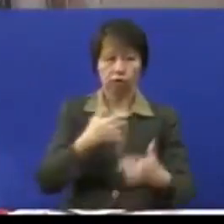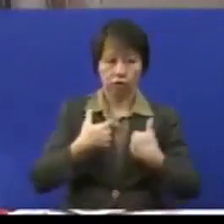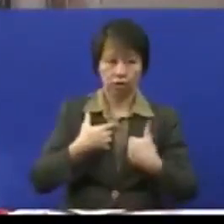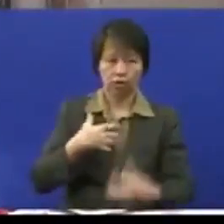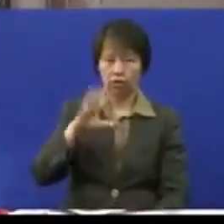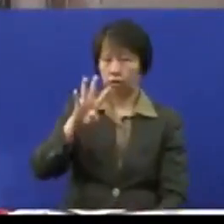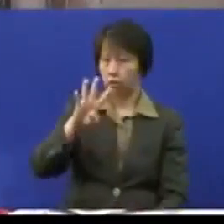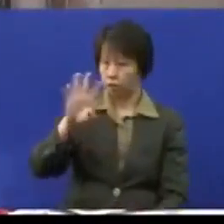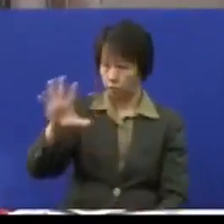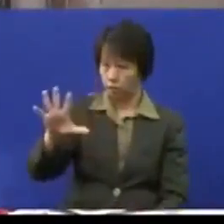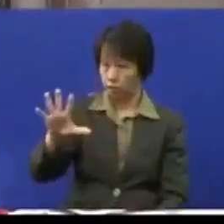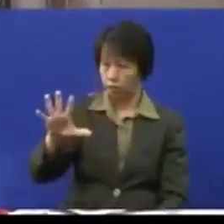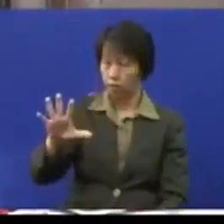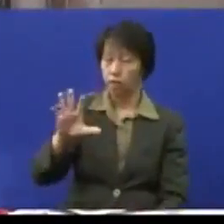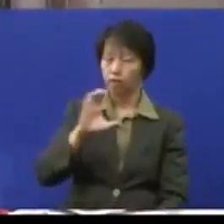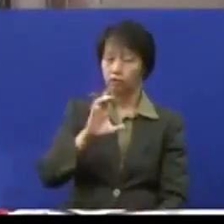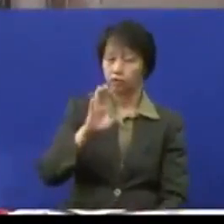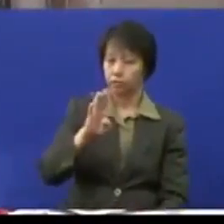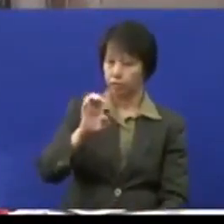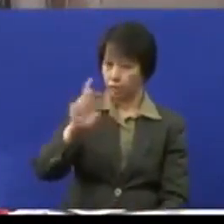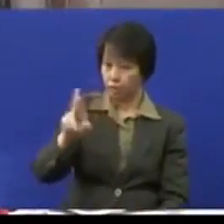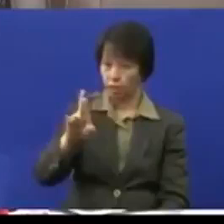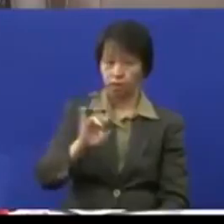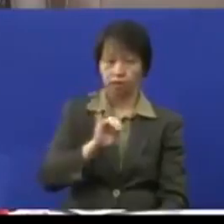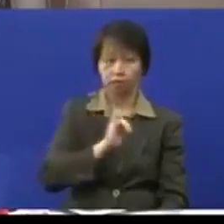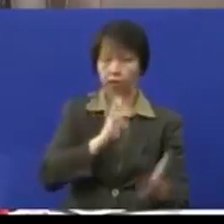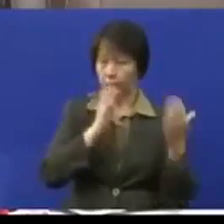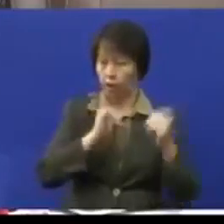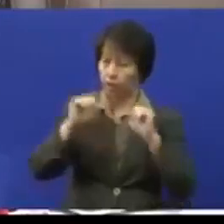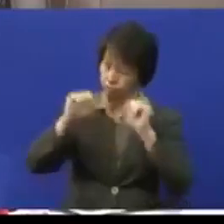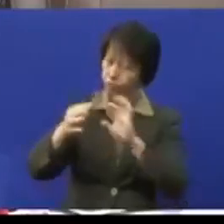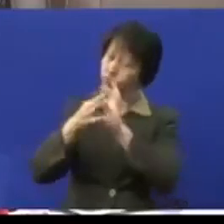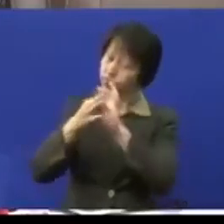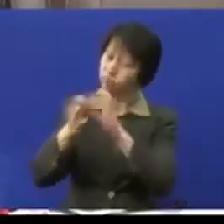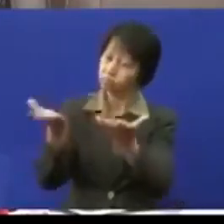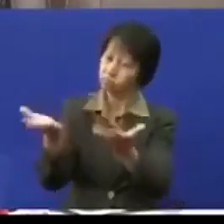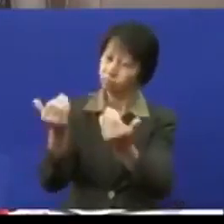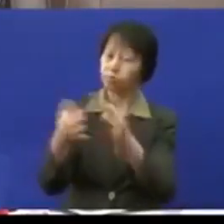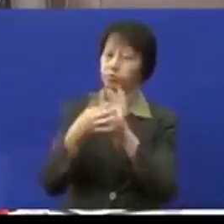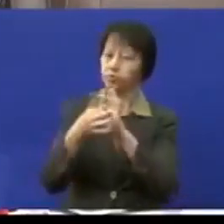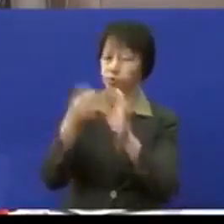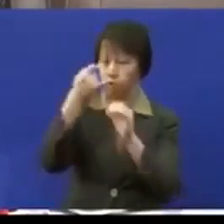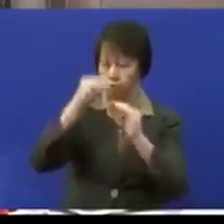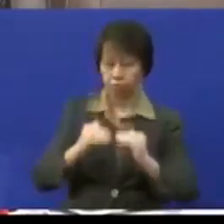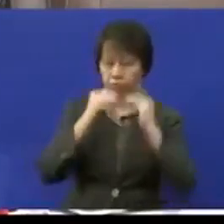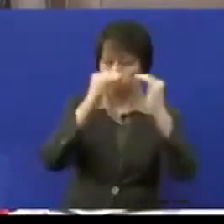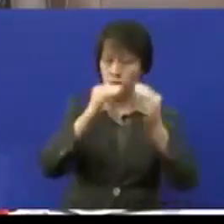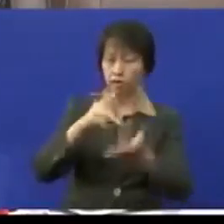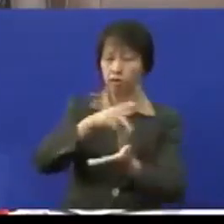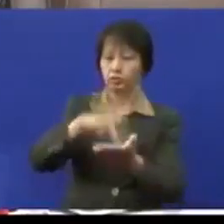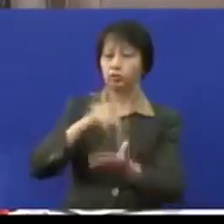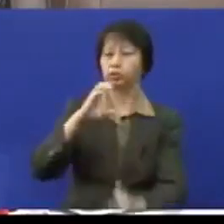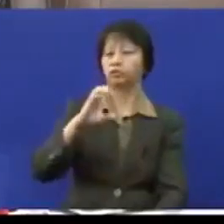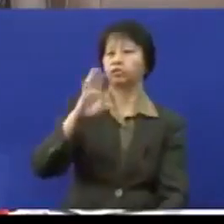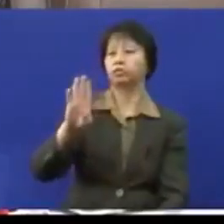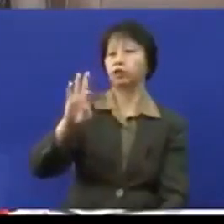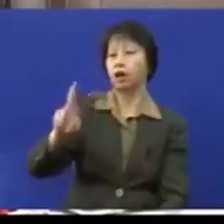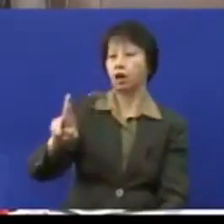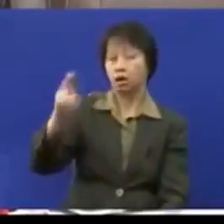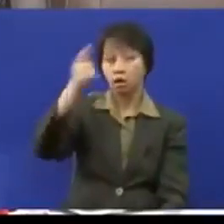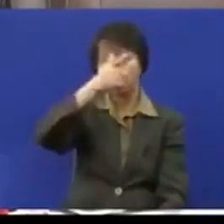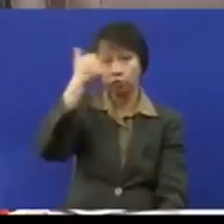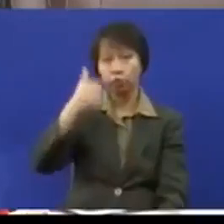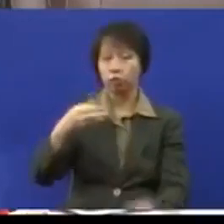45 CBR dan saya berharap bahawa kita boleh bekerjasama dan meningkatkan lagi pusat CBR memandangkan